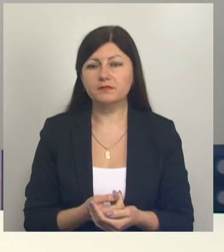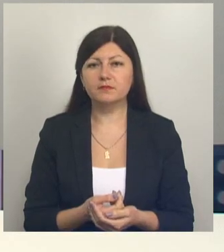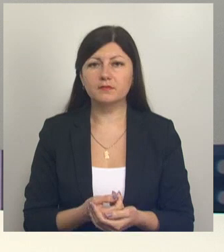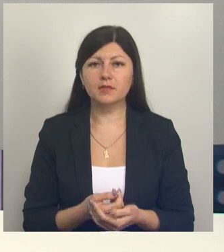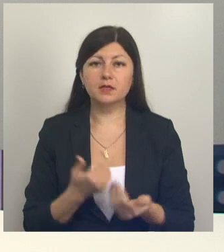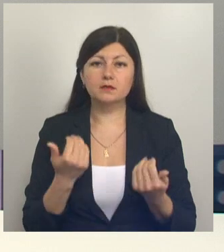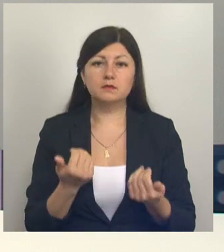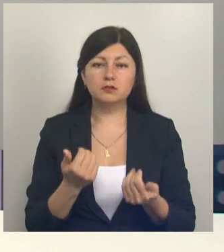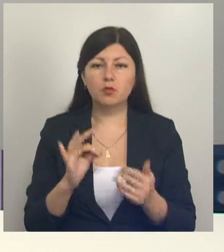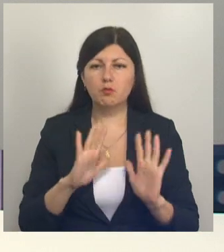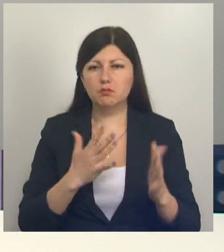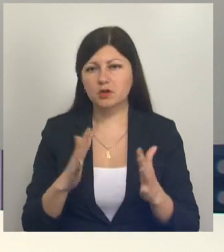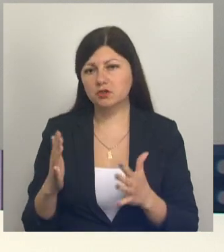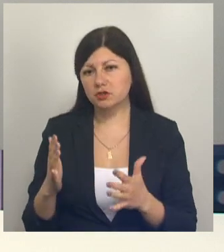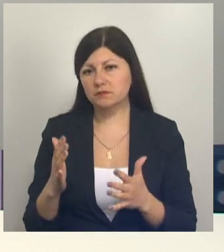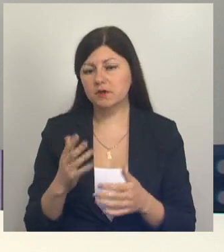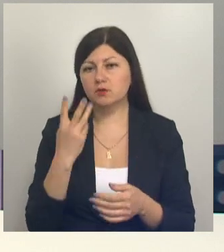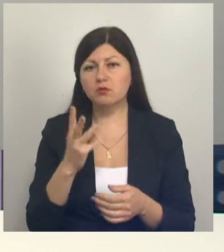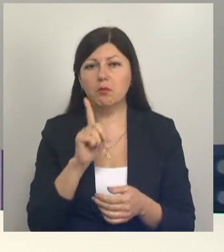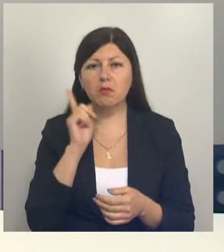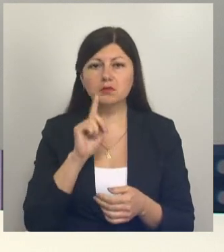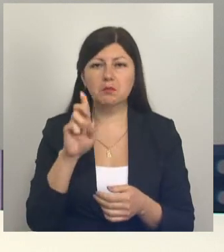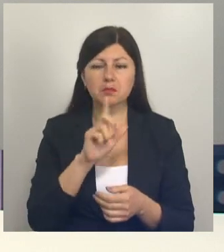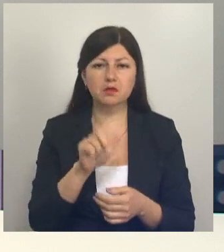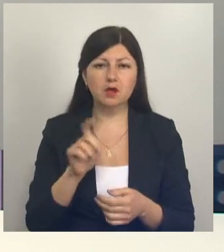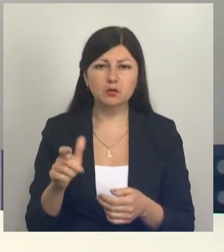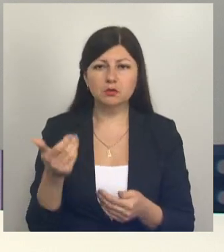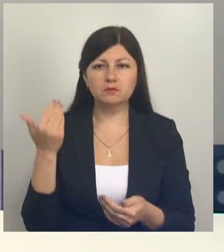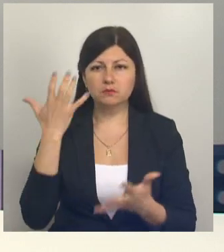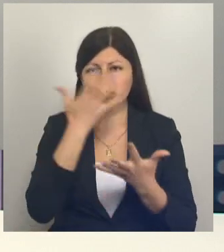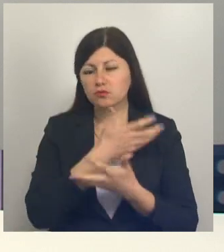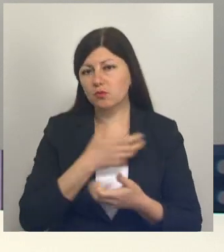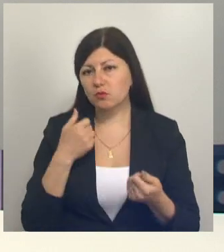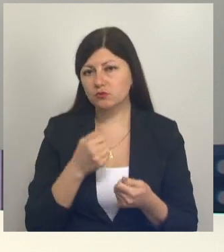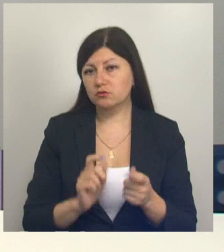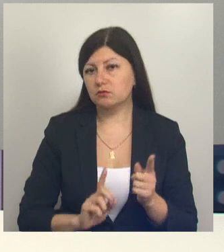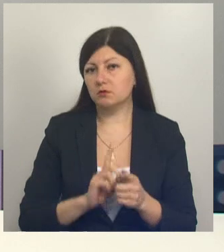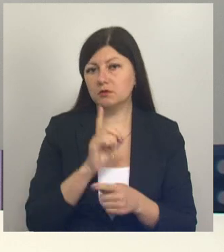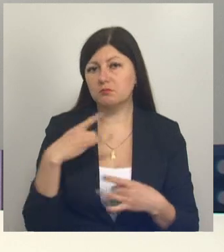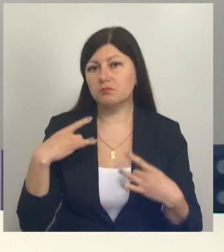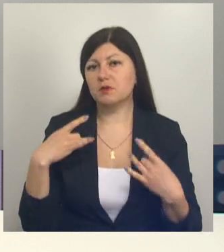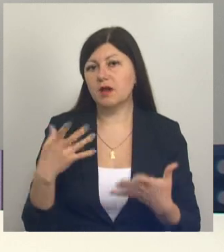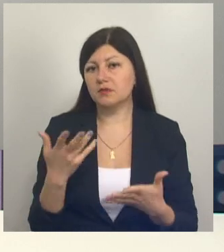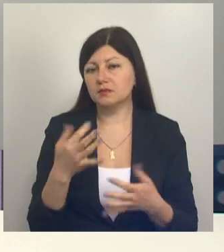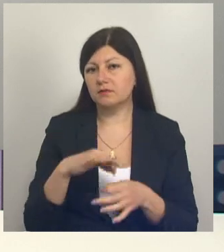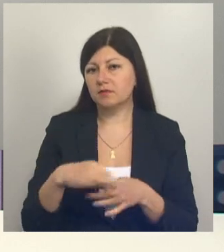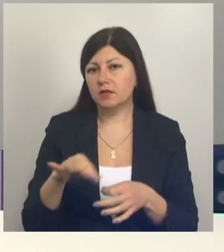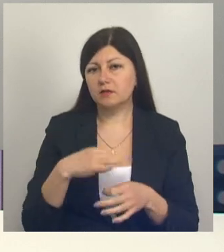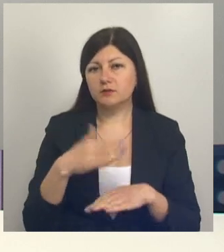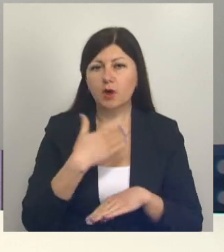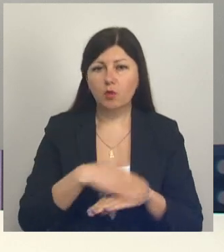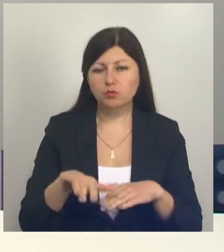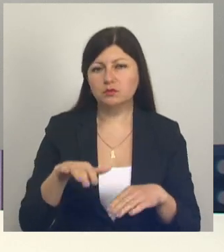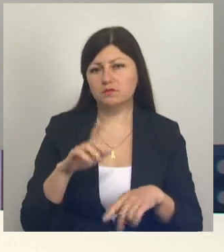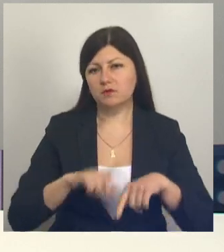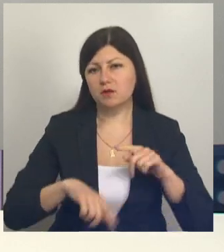Сейчас о происшествиях. Трое молодых белгородцев. Минувшие ночи устроили настоящий праздник вандализма на улицах родного